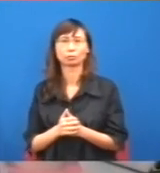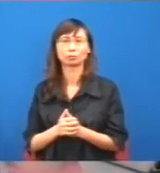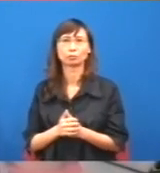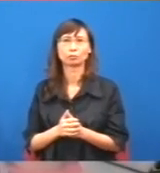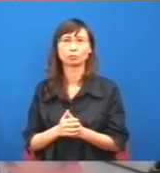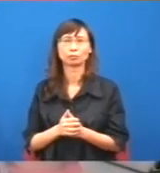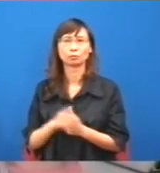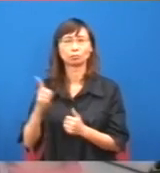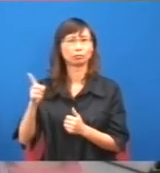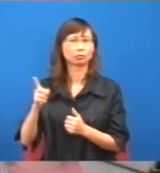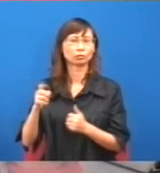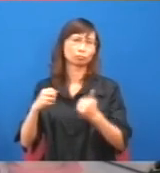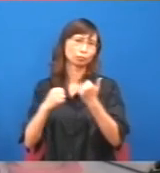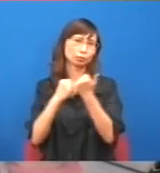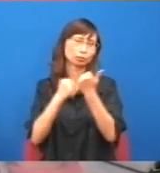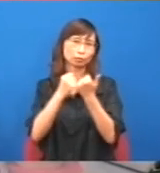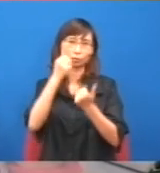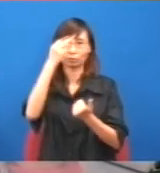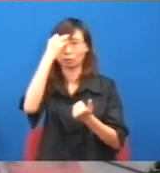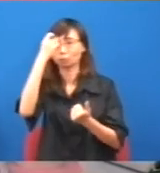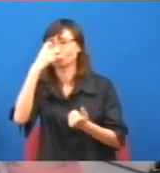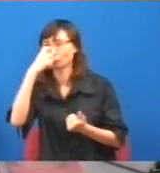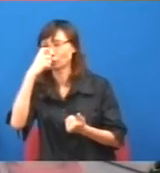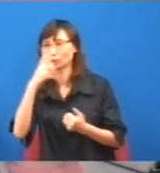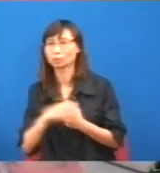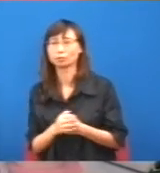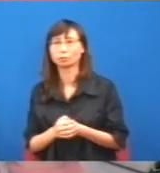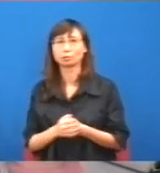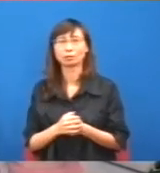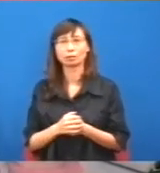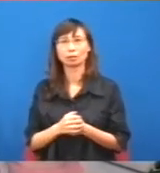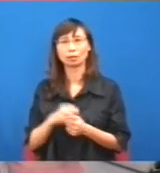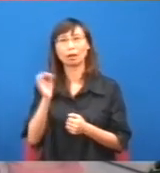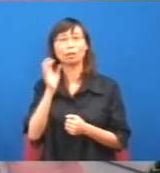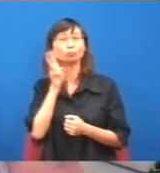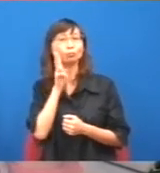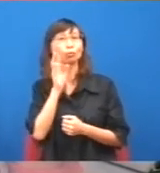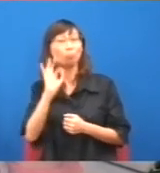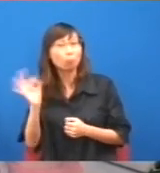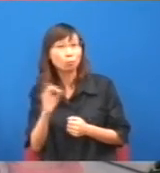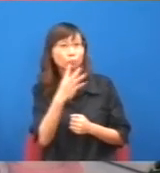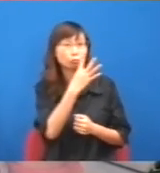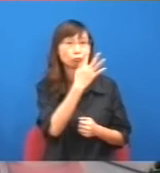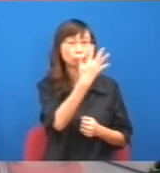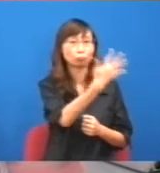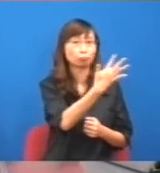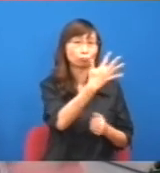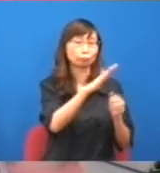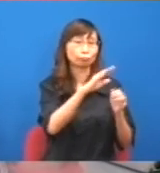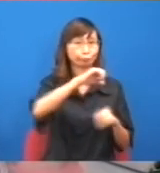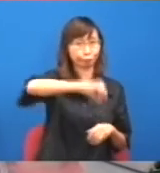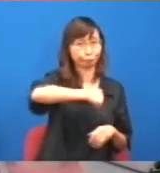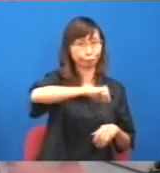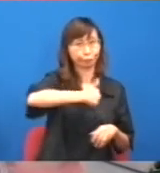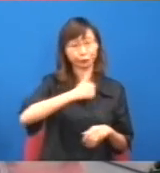他一之前兩次,好像說,如果沒有就會綠沉,你現在,到底沉了沒有呢,很